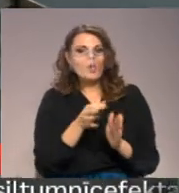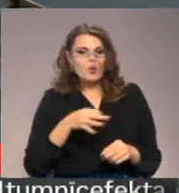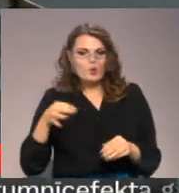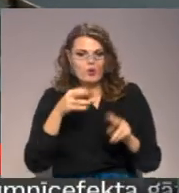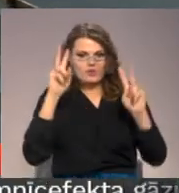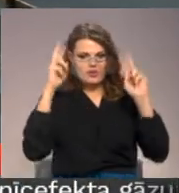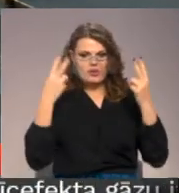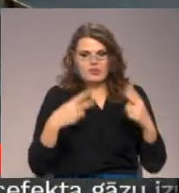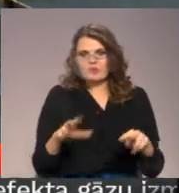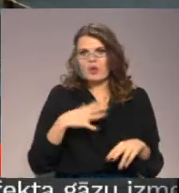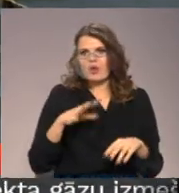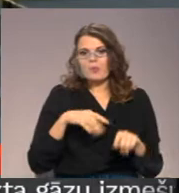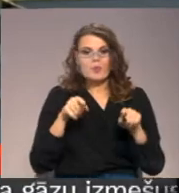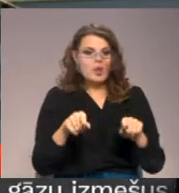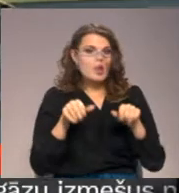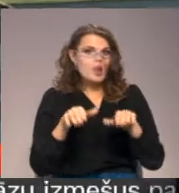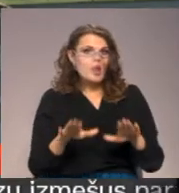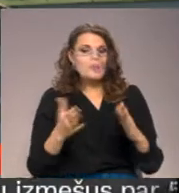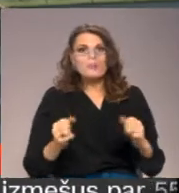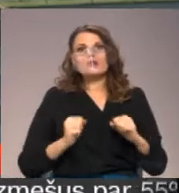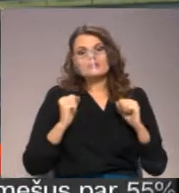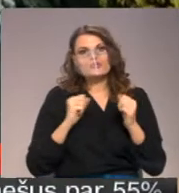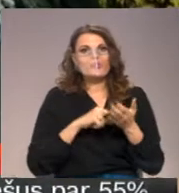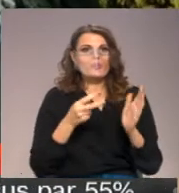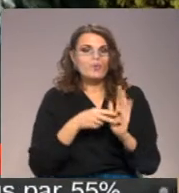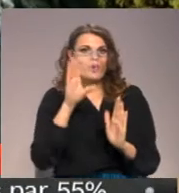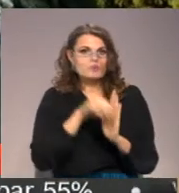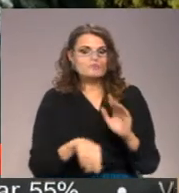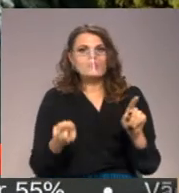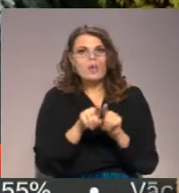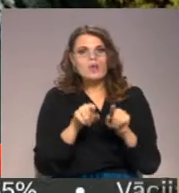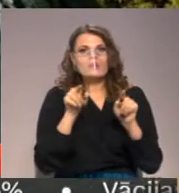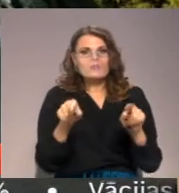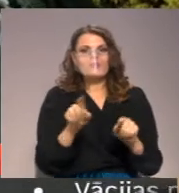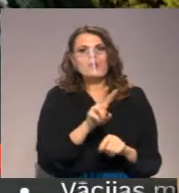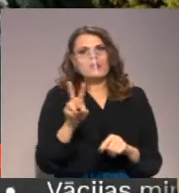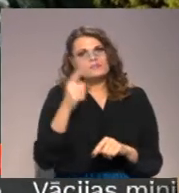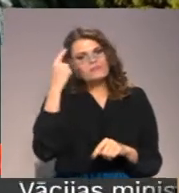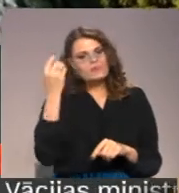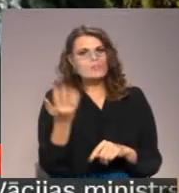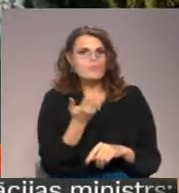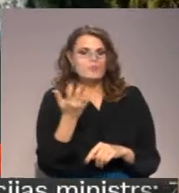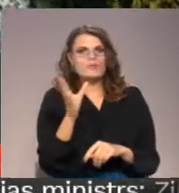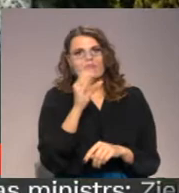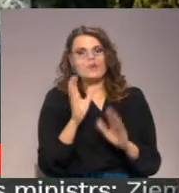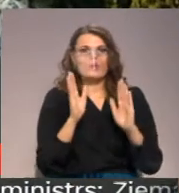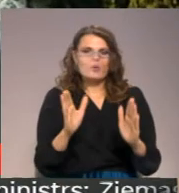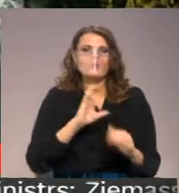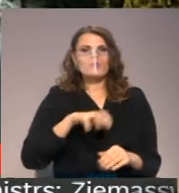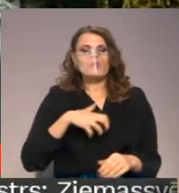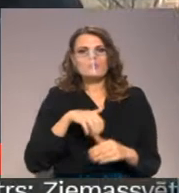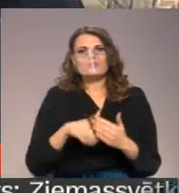neizpratne par šādu lēmumu. Tomēr cenšoties plānā iekļaut arī to, kas viņu prāt varētu būt nepieciešams jauni